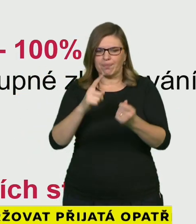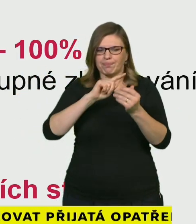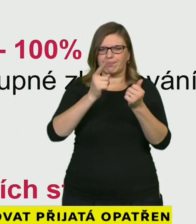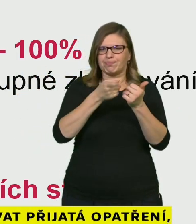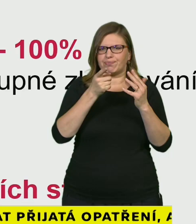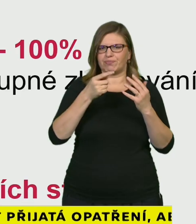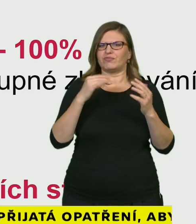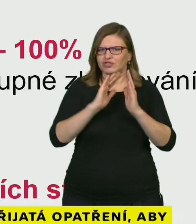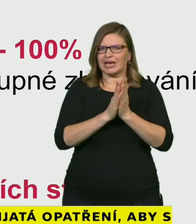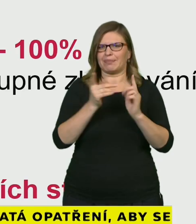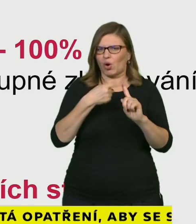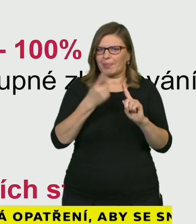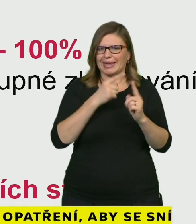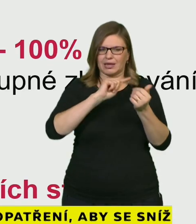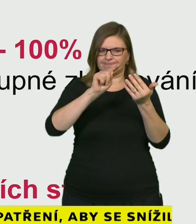stupňů.